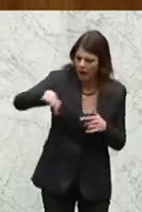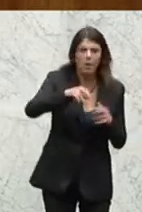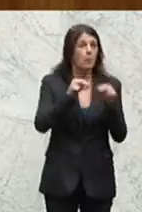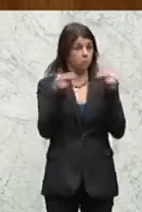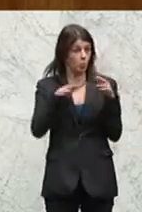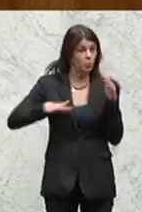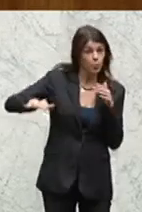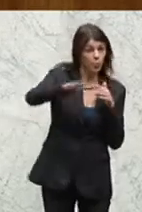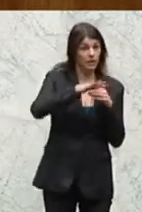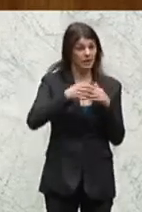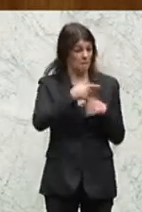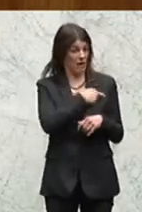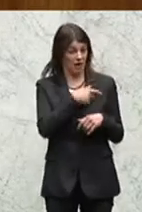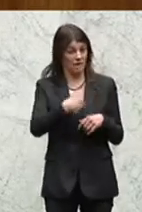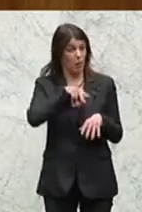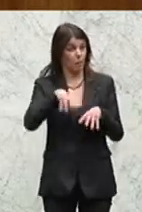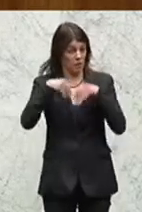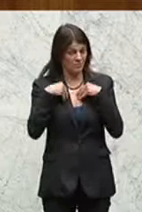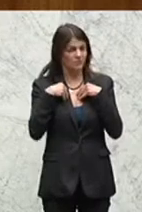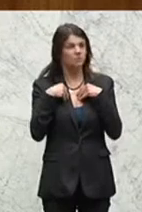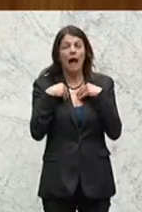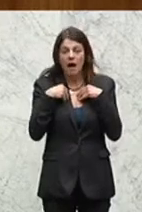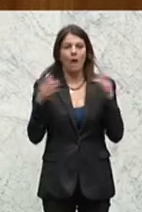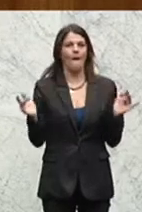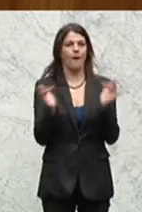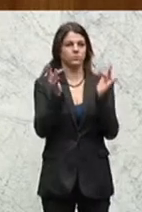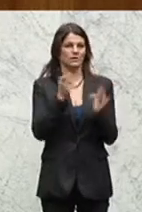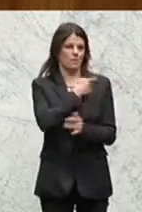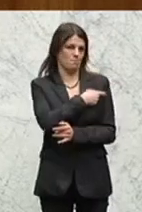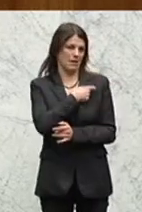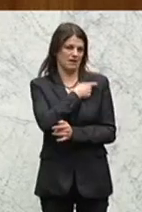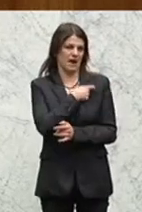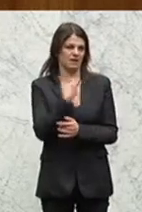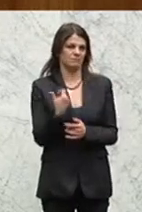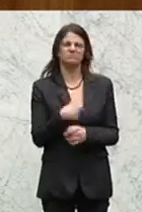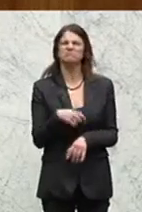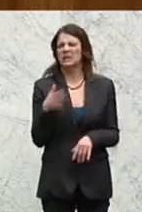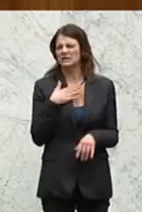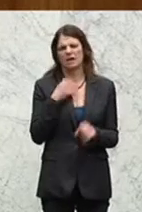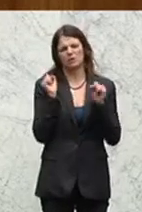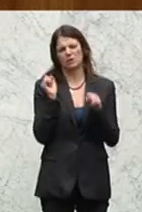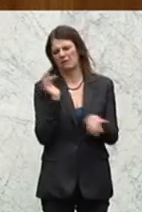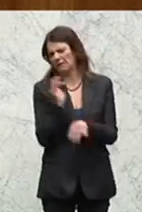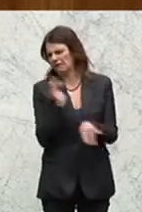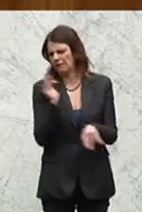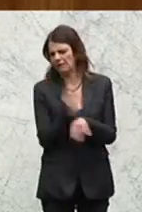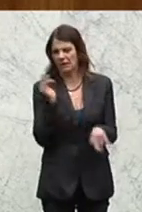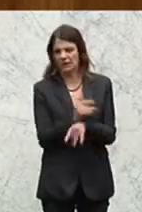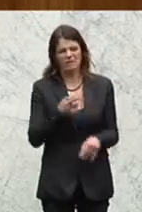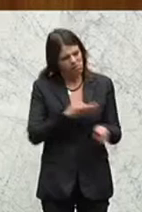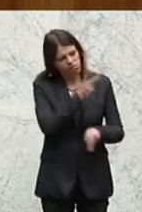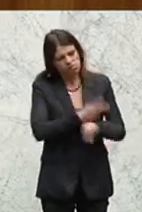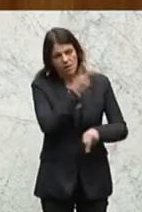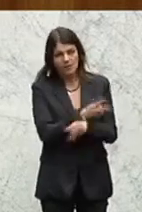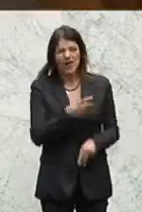Bundesebene ist. Die Oppositionsparteien sind einmal sowieso gegen alles, sind kritisch und reden